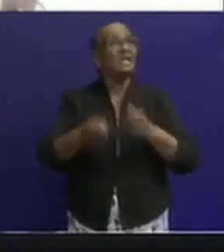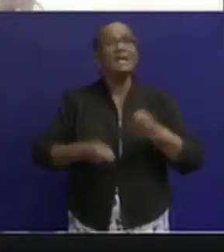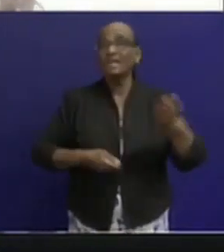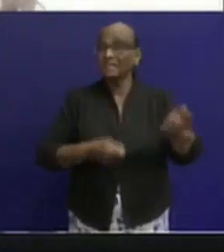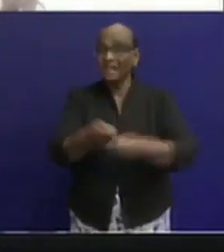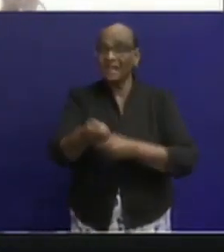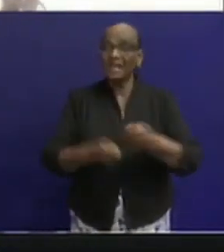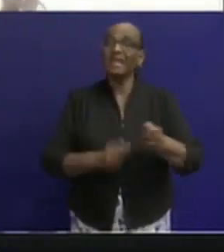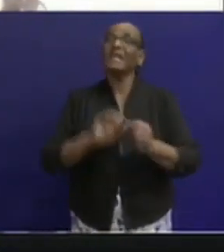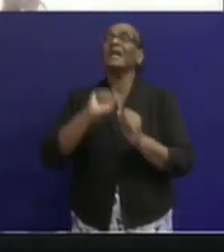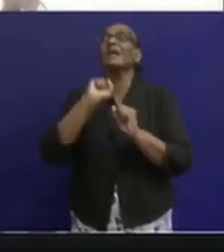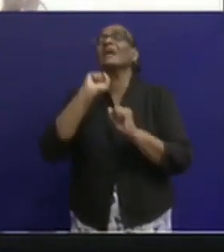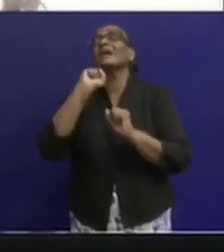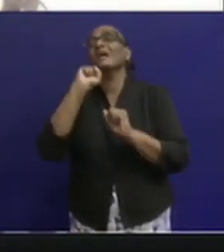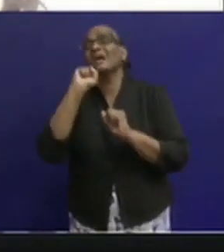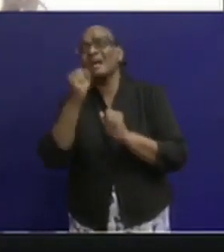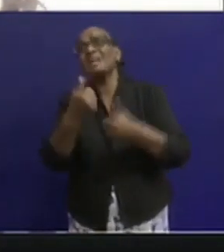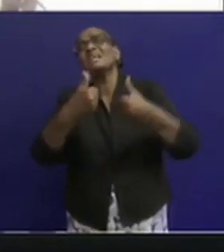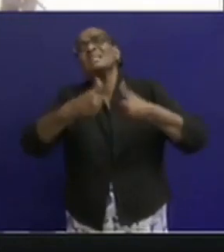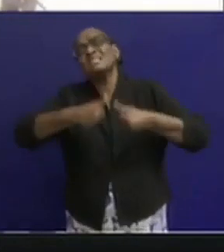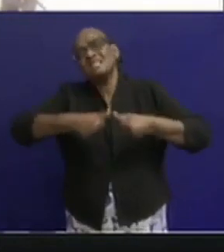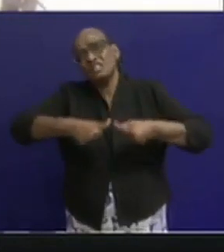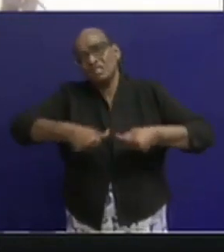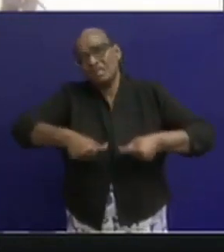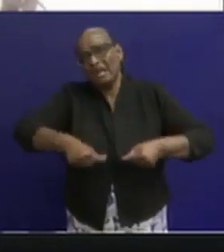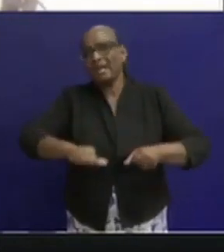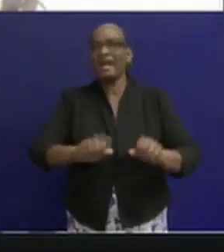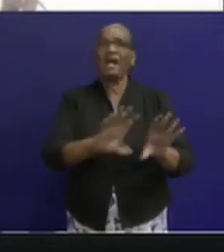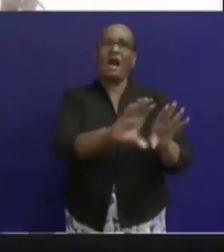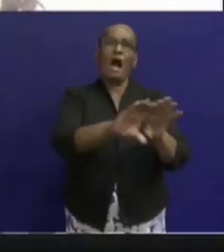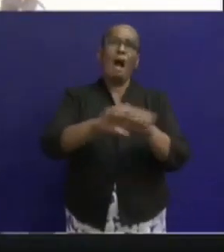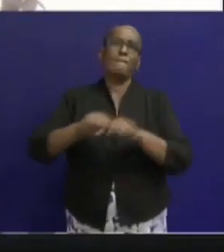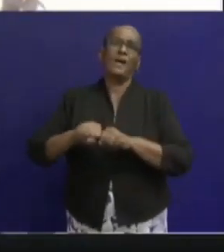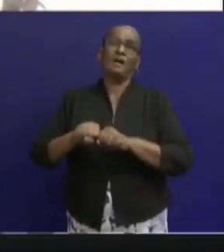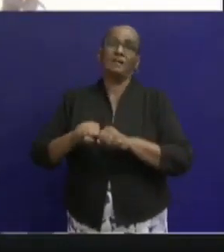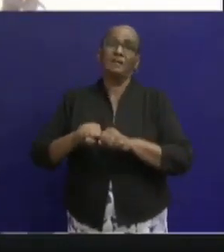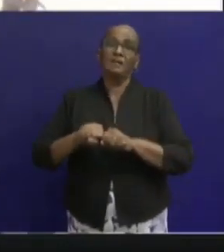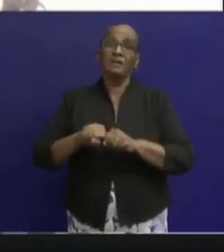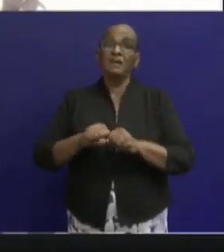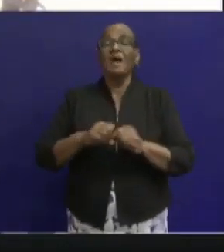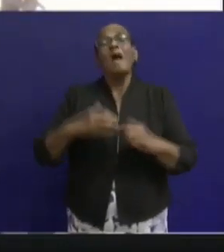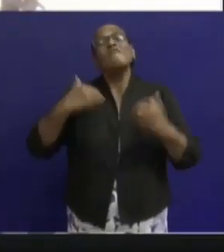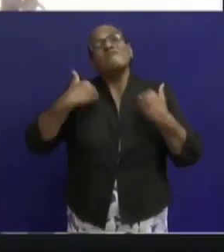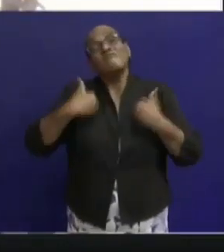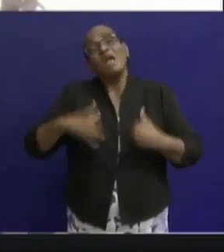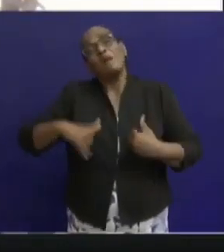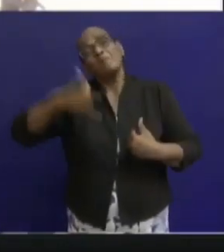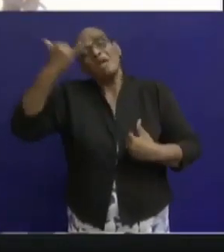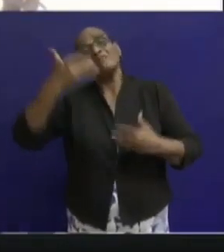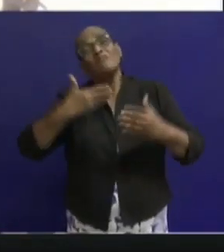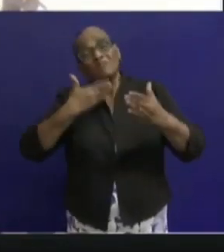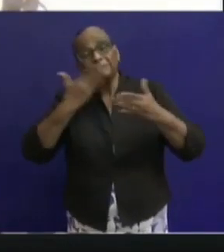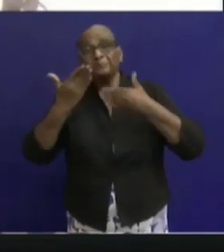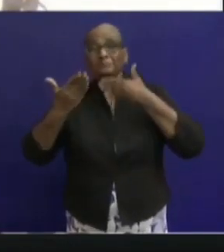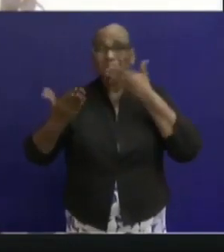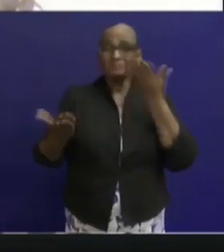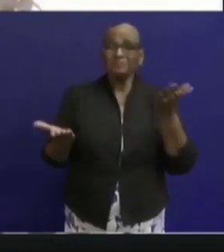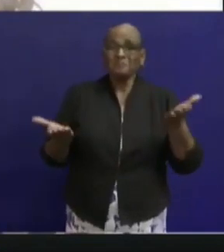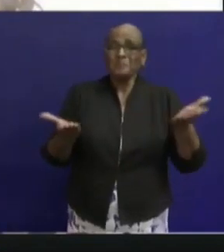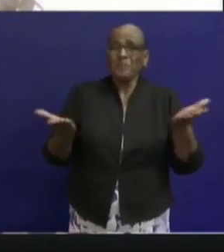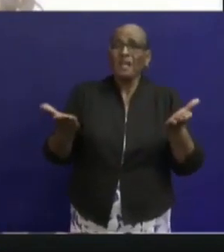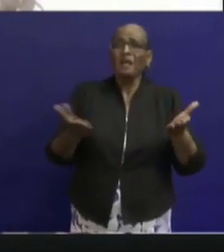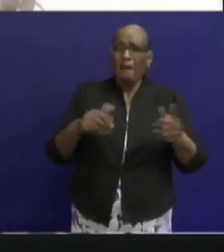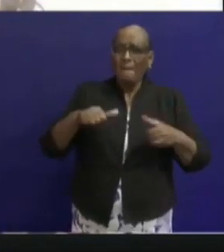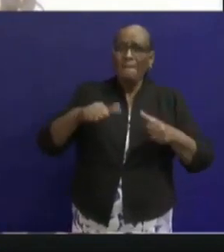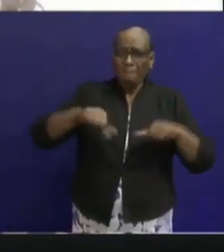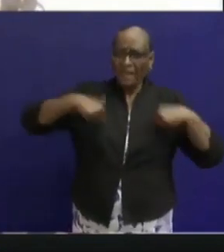genoodzaakt zijn om strengere maatregelen te treffen. En heel veel mensen vragen al, begint u